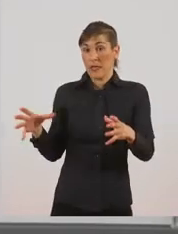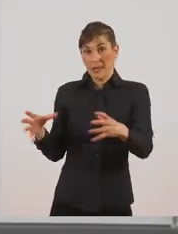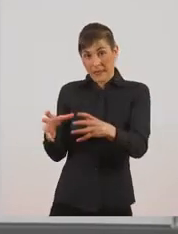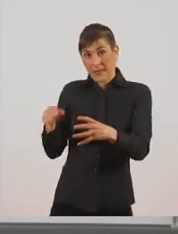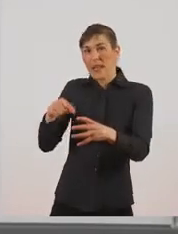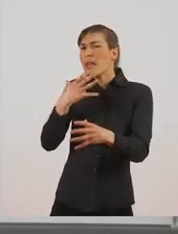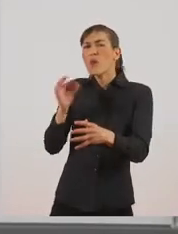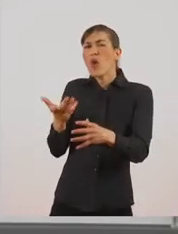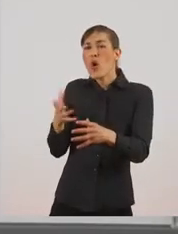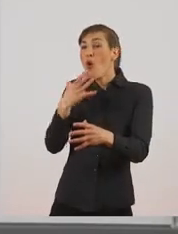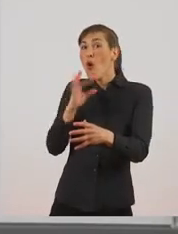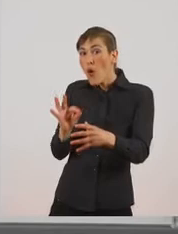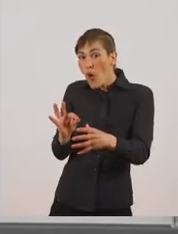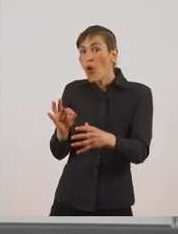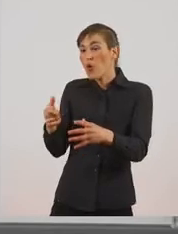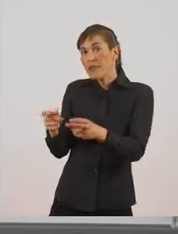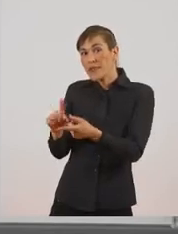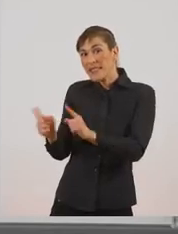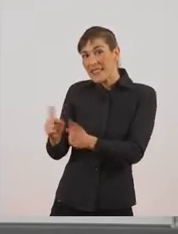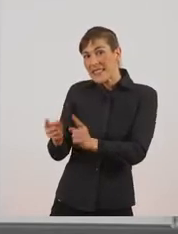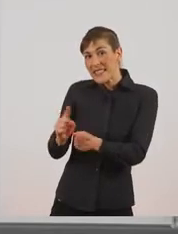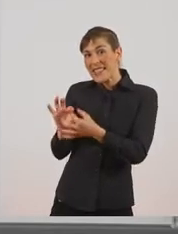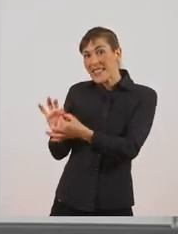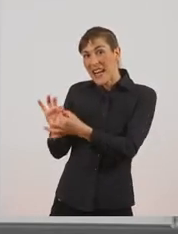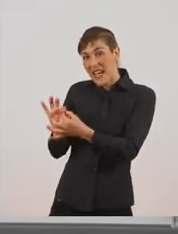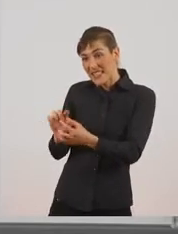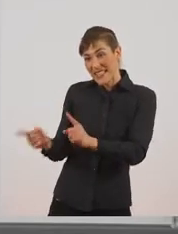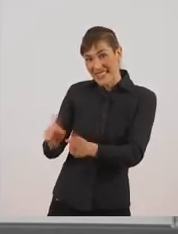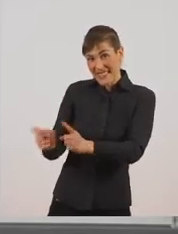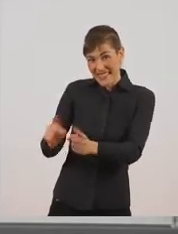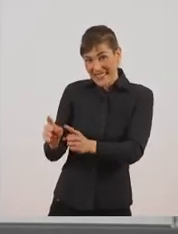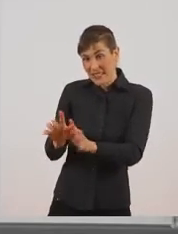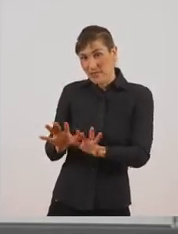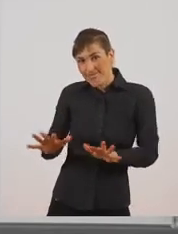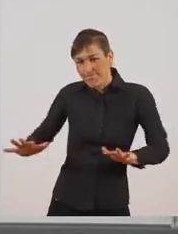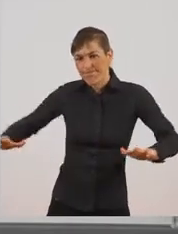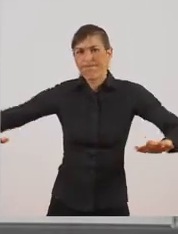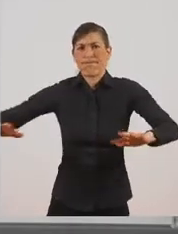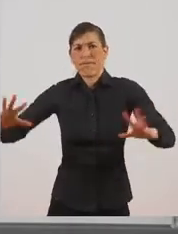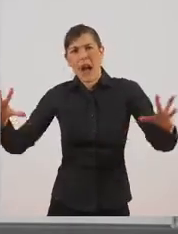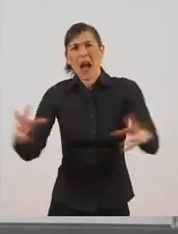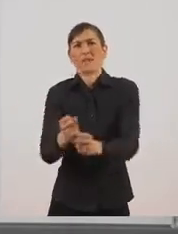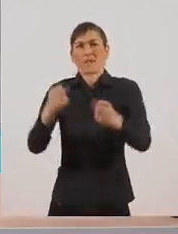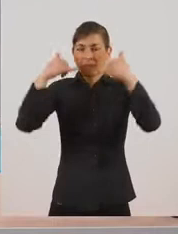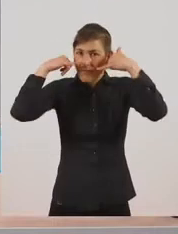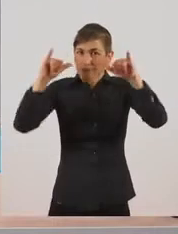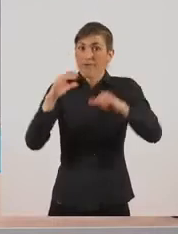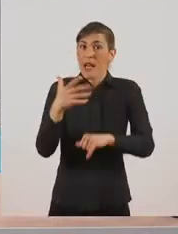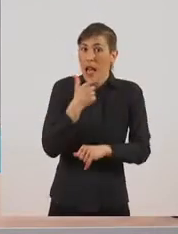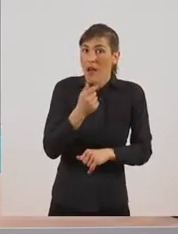πιο εύκολο γιατί οι λύκοι συνεργάζονται. Επιπλέον συνεργάζονται και για την ανατροφή των μικρών τους.